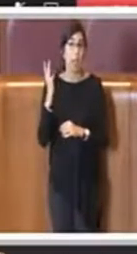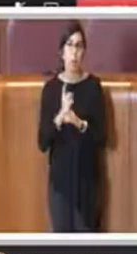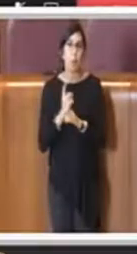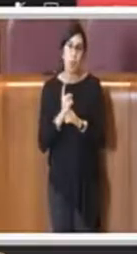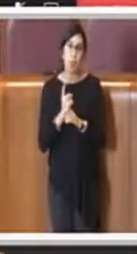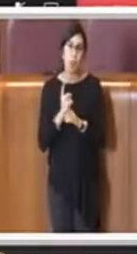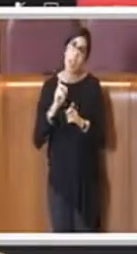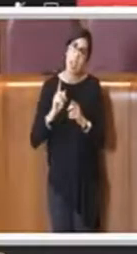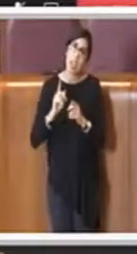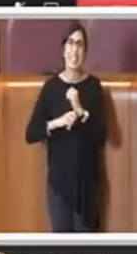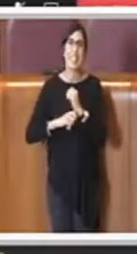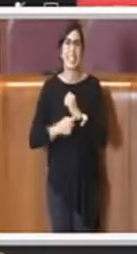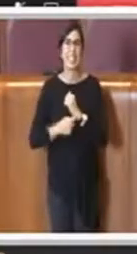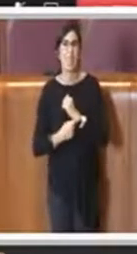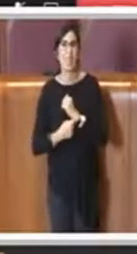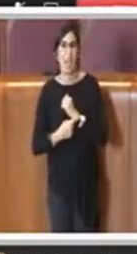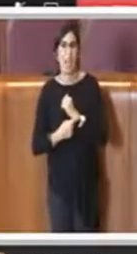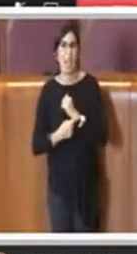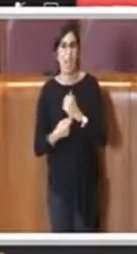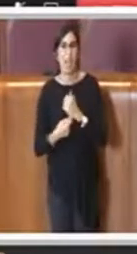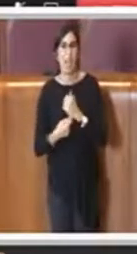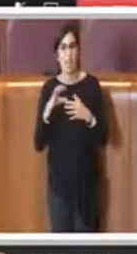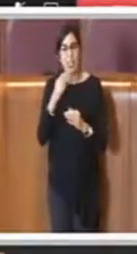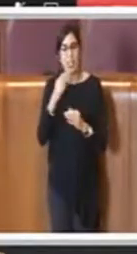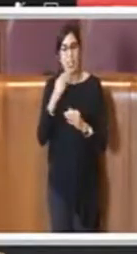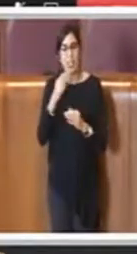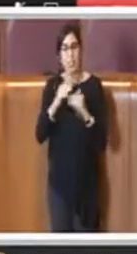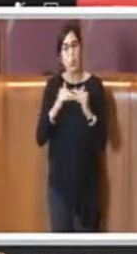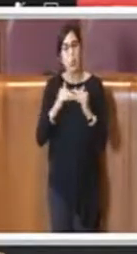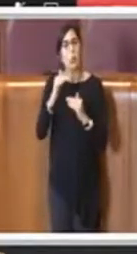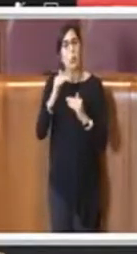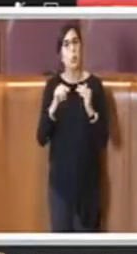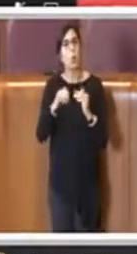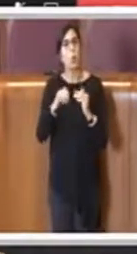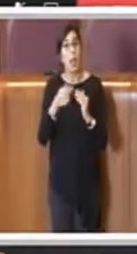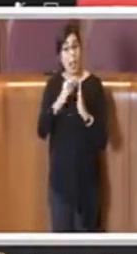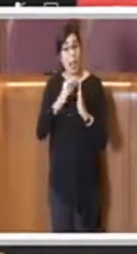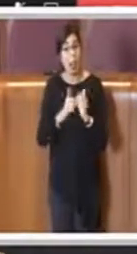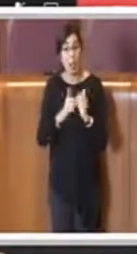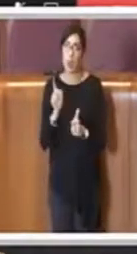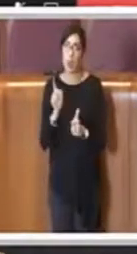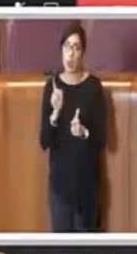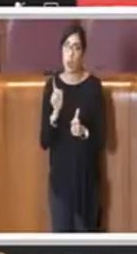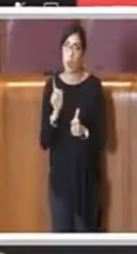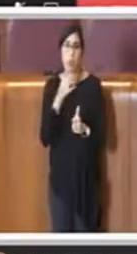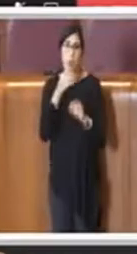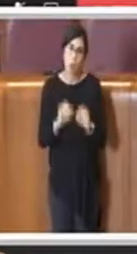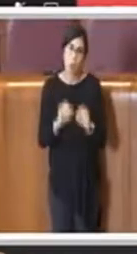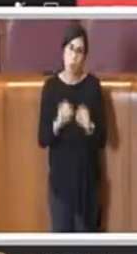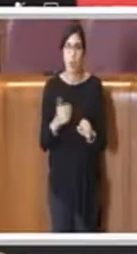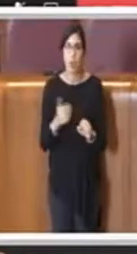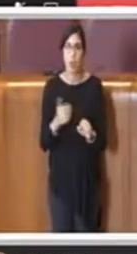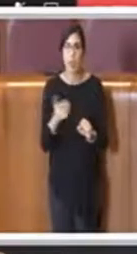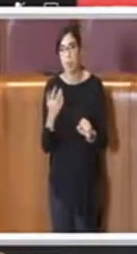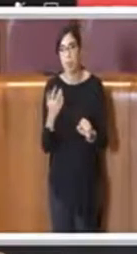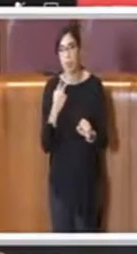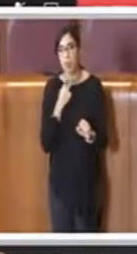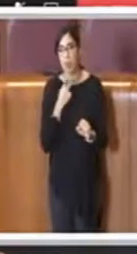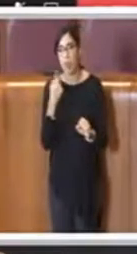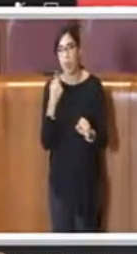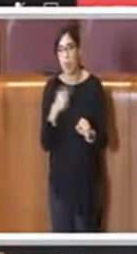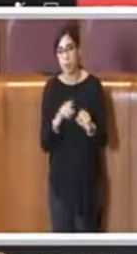più severi con le strutture che non dovessero rispettare questi protocolli, quindi chiudere sì certo questi,